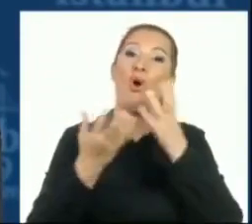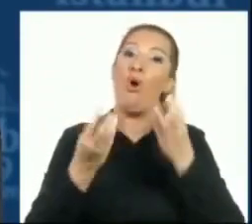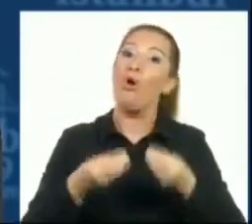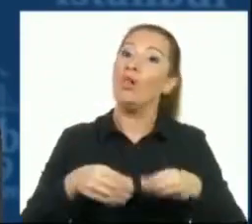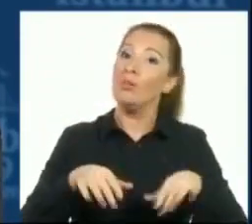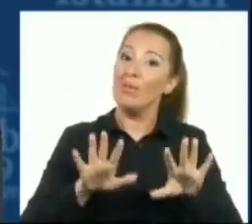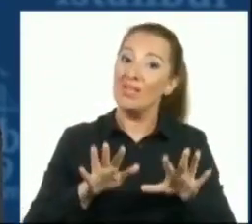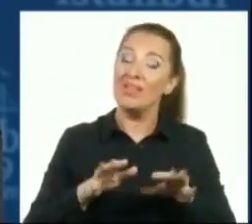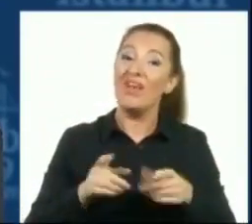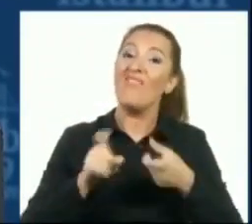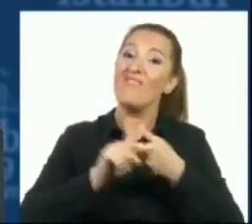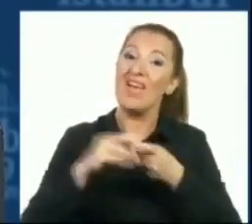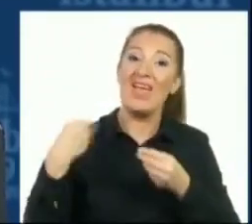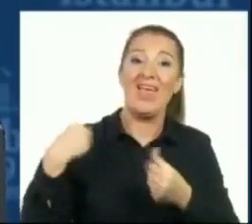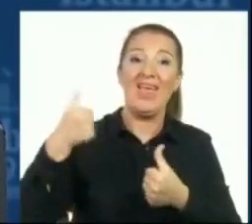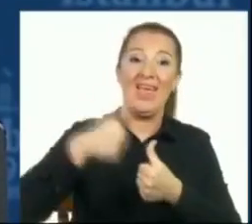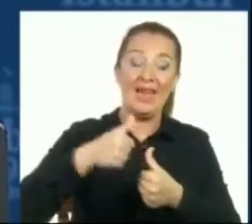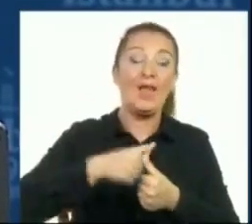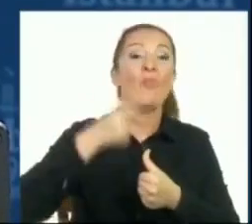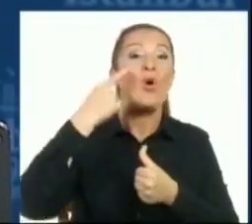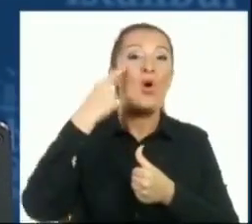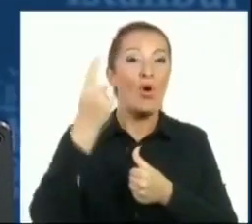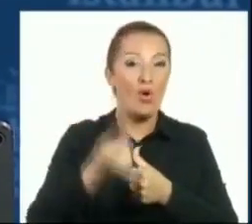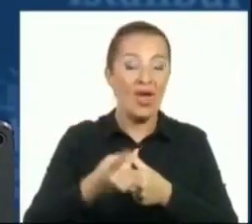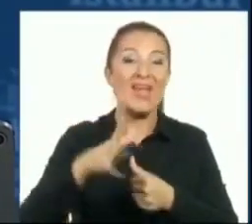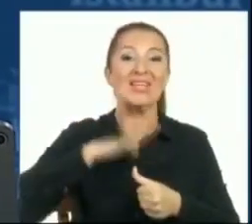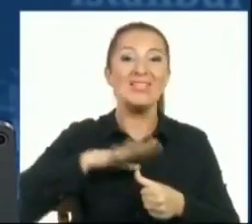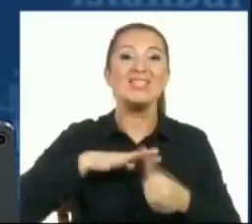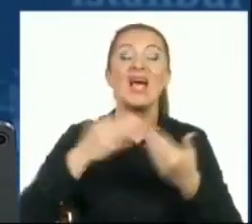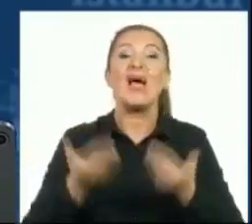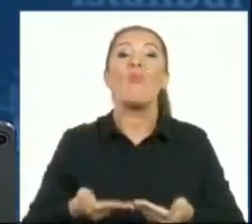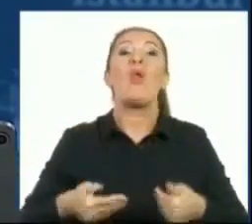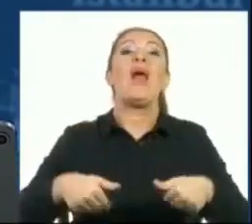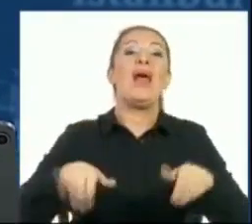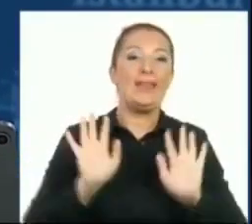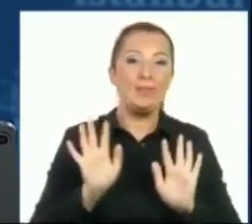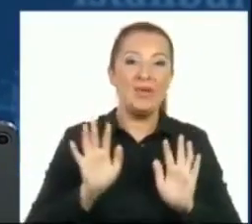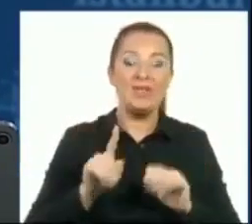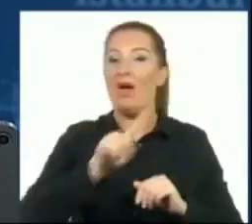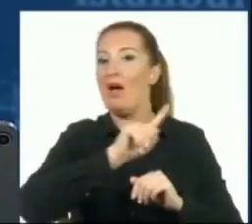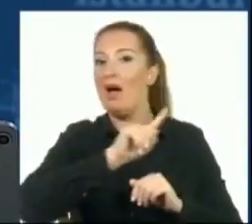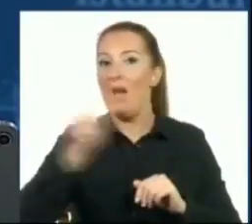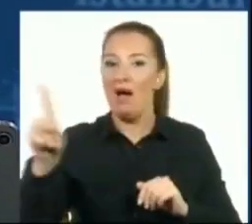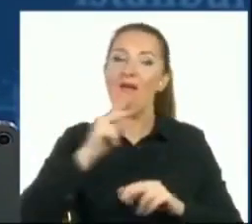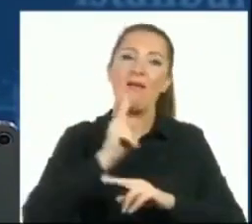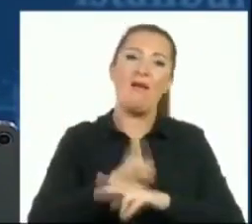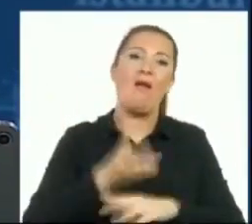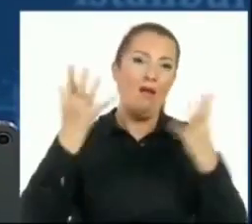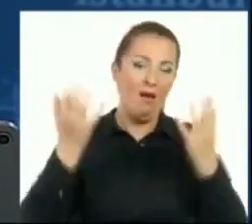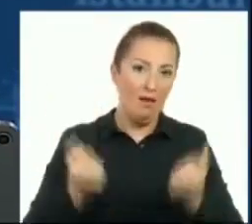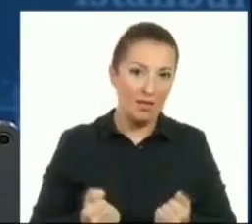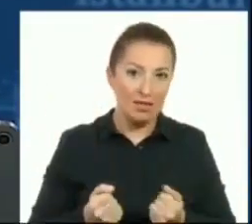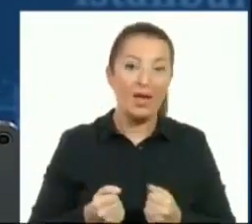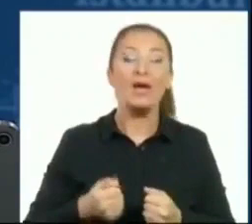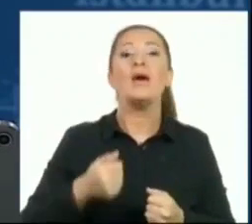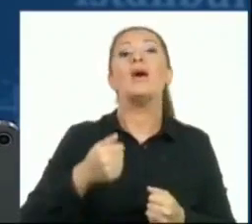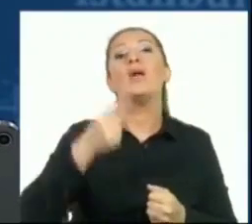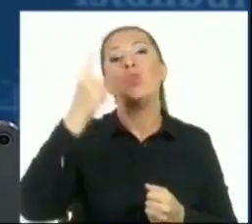ve yenilenme yönündeki talebimizi kabul etmediler. Reddi yönünde karar aldırdılar.